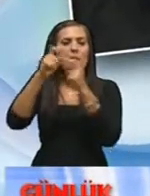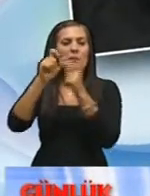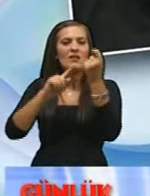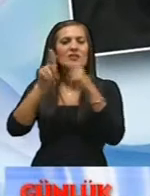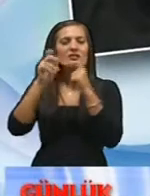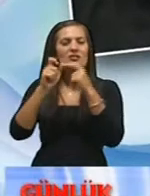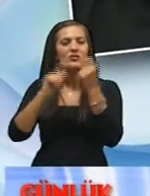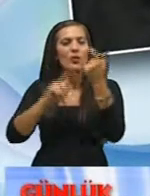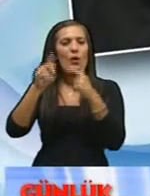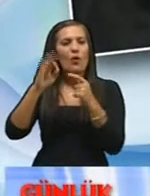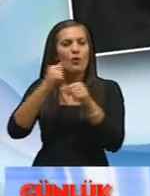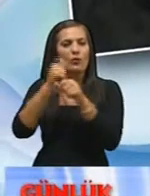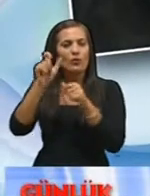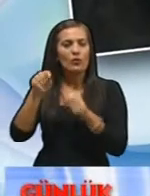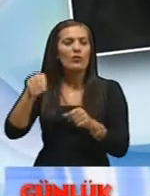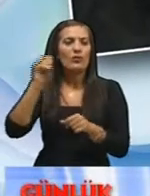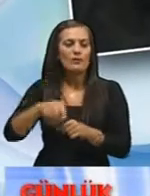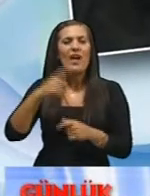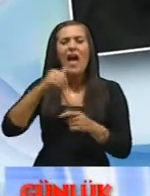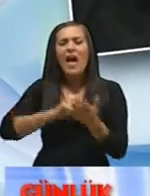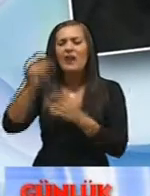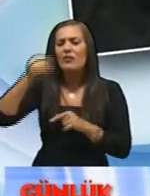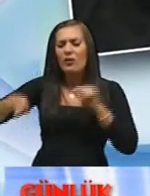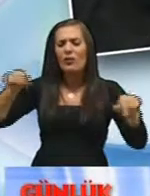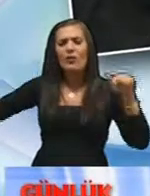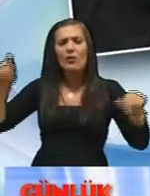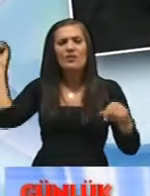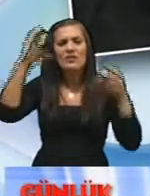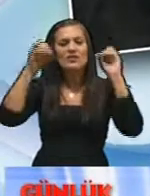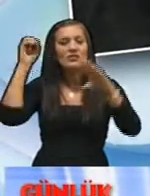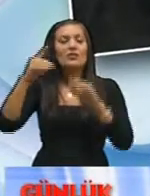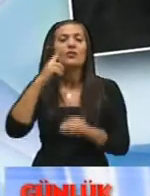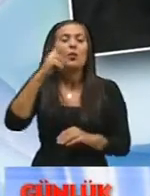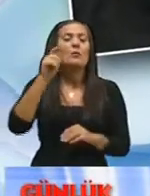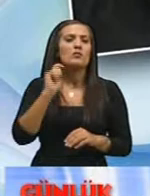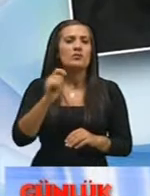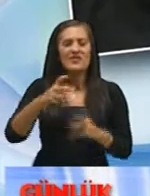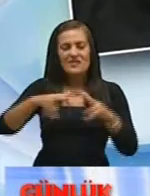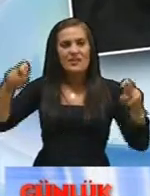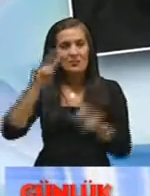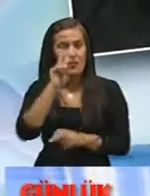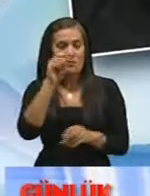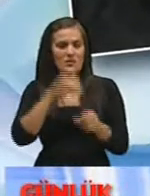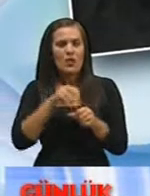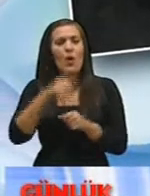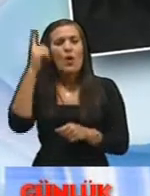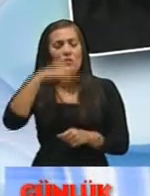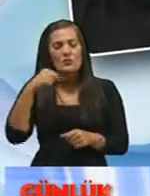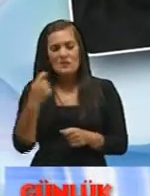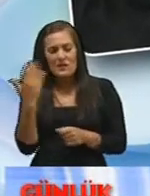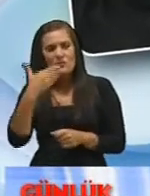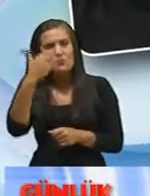almak zorunda seyircinin bunu görmesi için işte demin söylemek istediğim de oydu onun için her konuda ışık